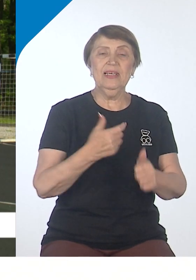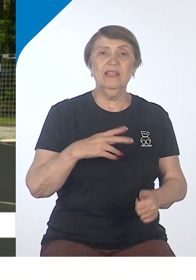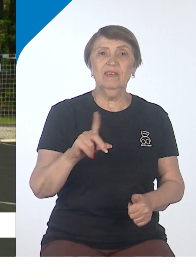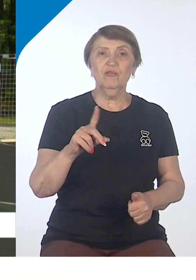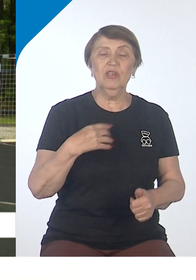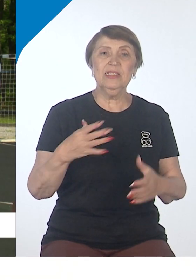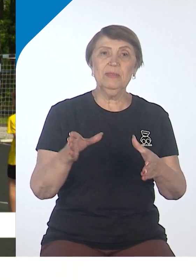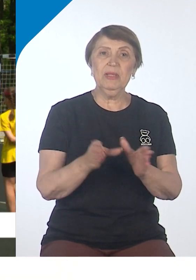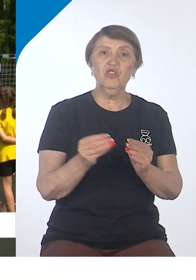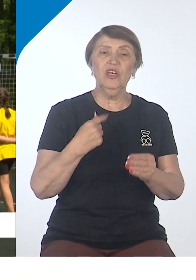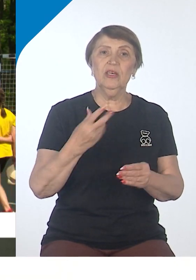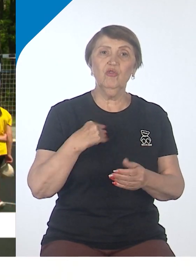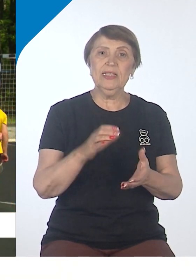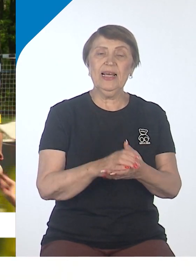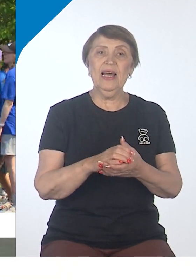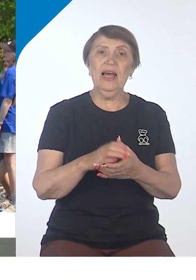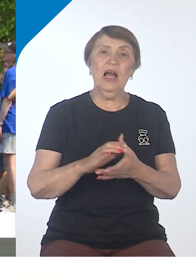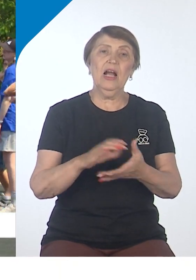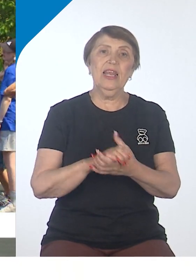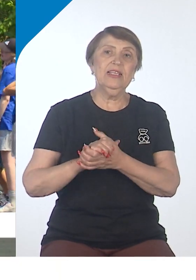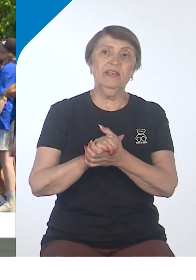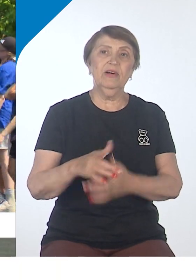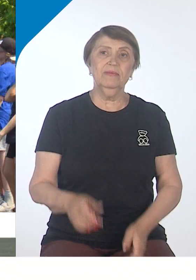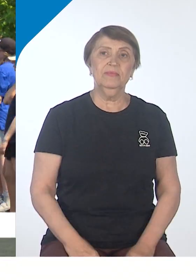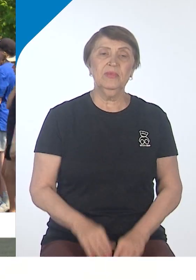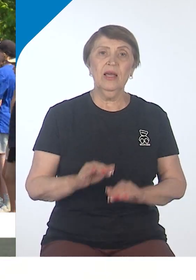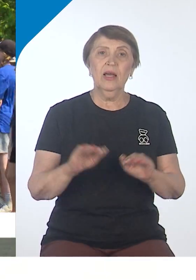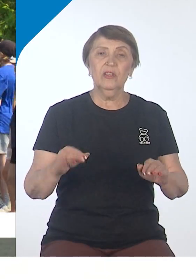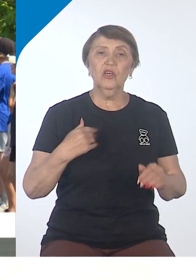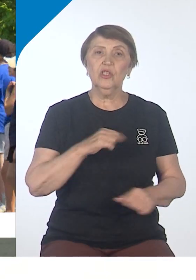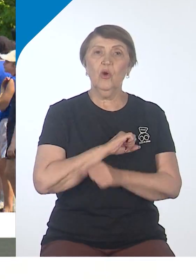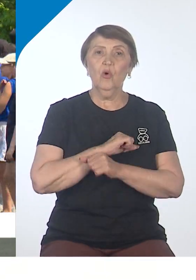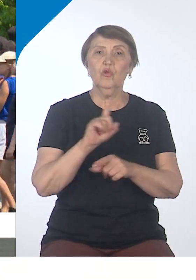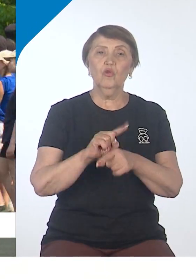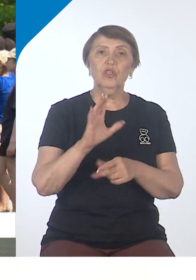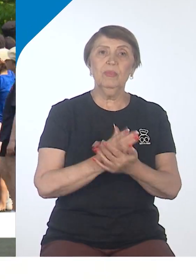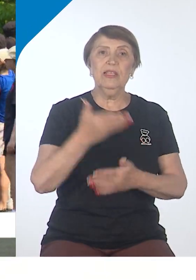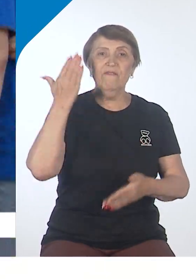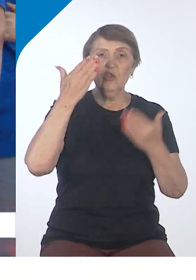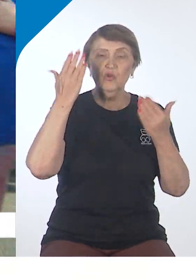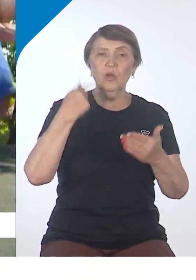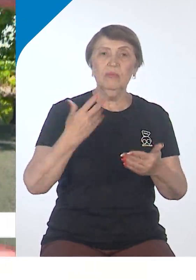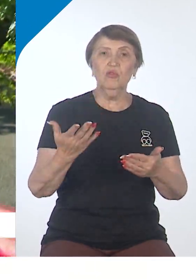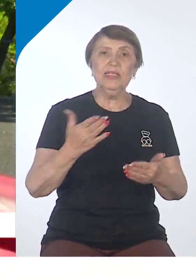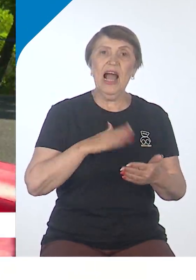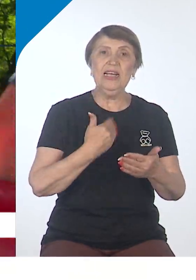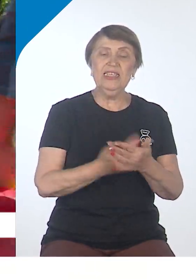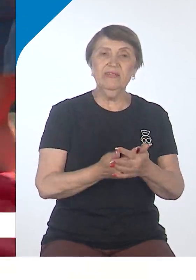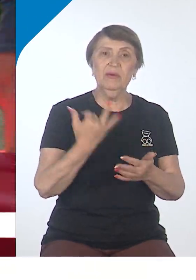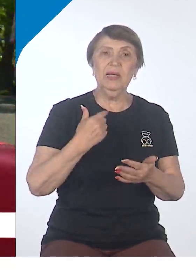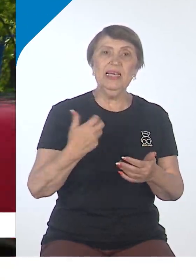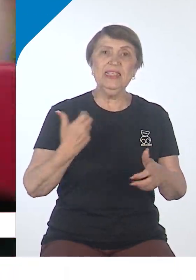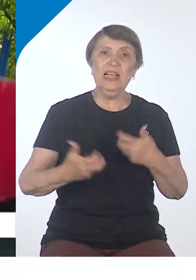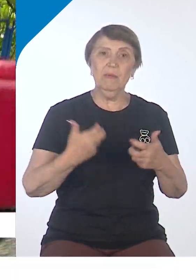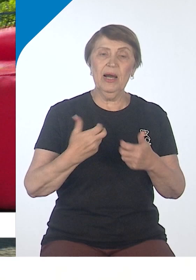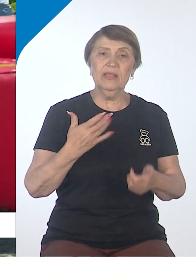коллектива, прокачка их спортивных навыков. Детский отдых должен быть веселым, активным и познавательным. Занять детей правильно во время летних